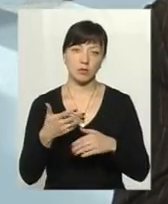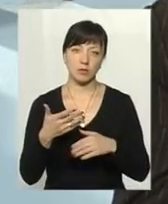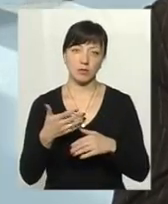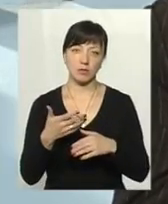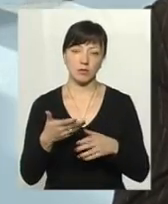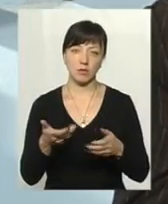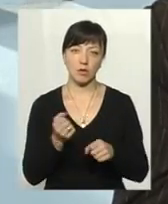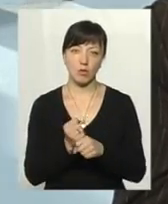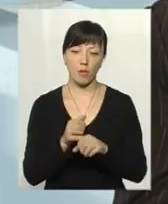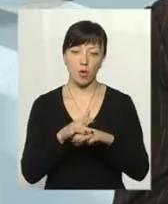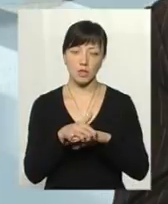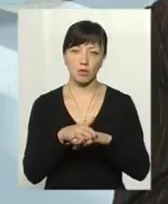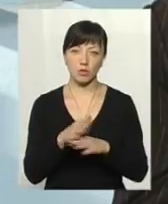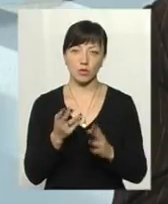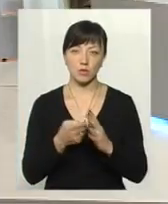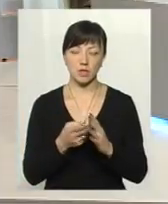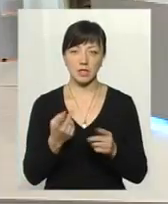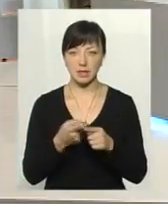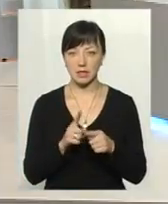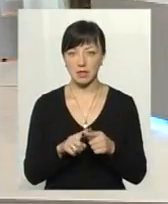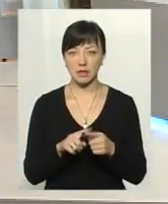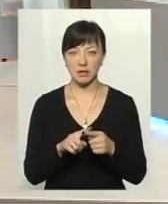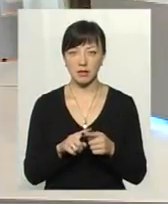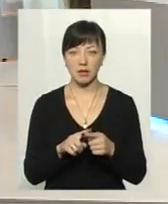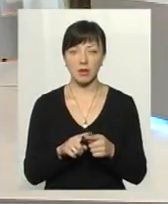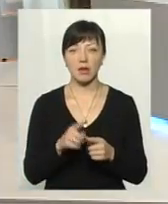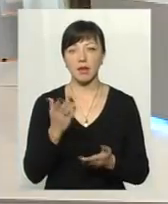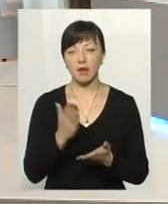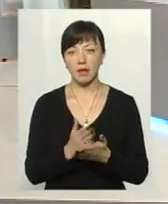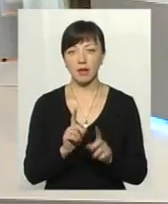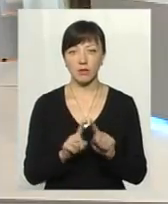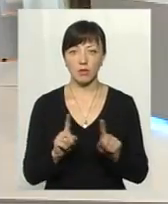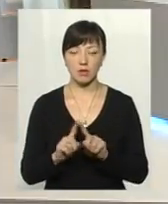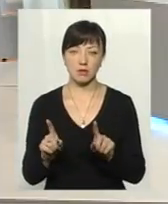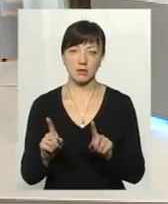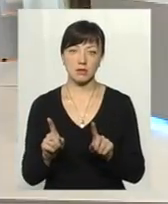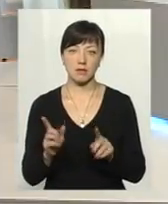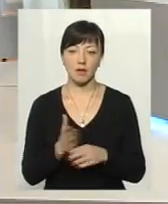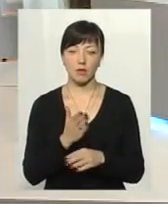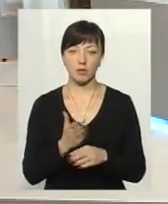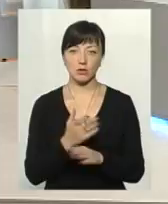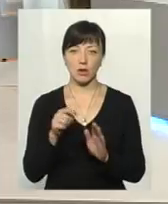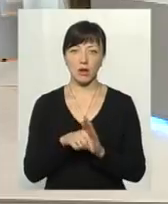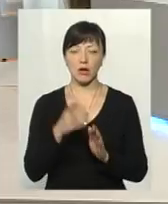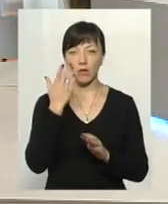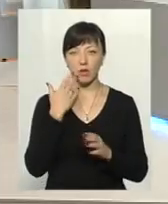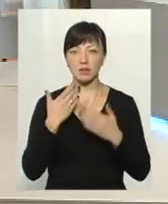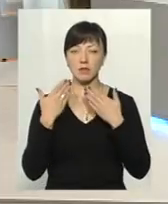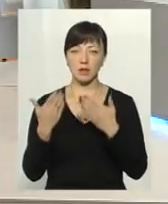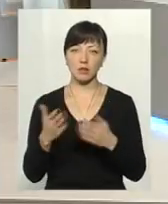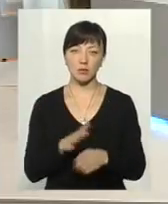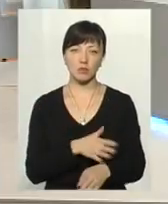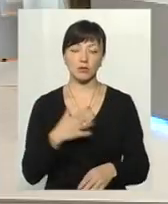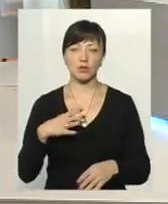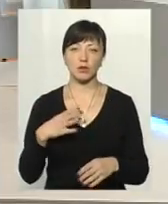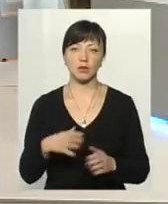робимо розрахунки субсидій. Це є, звичайно, певні питання, такі, ну, будемо казати, виробничого характеру, коли ми звертаємося, ми